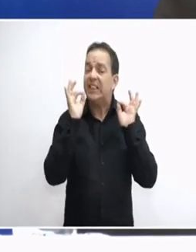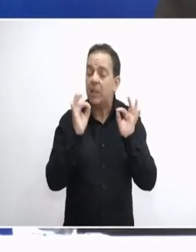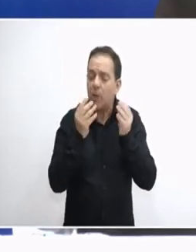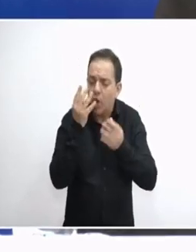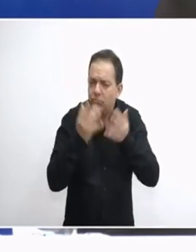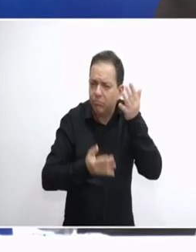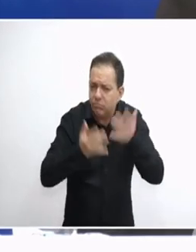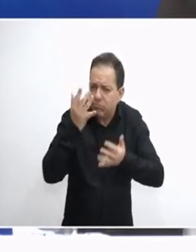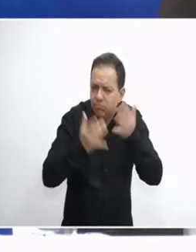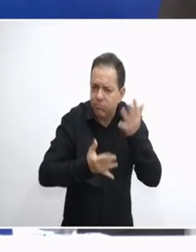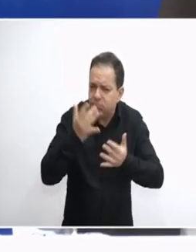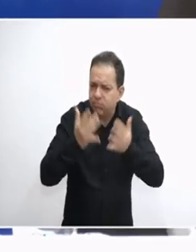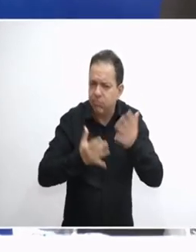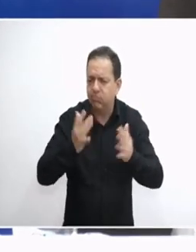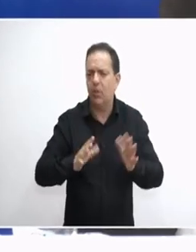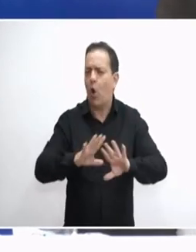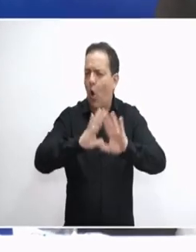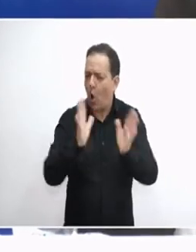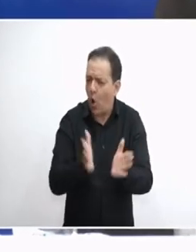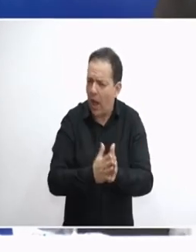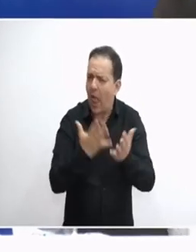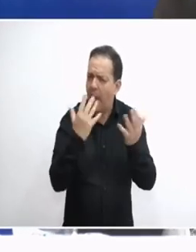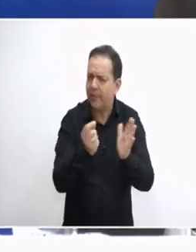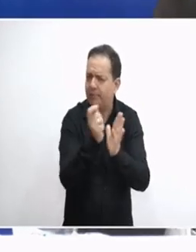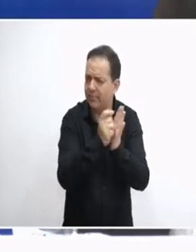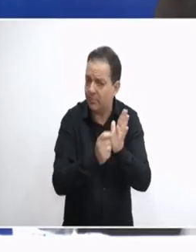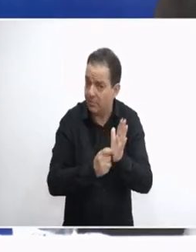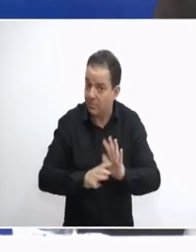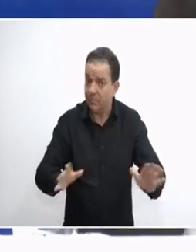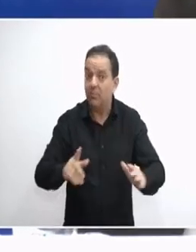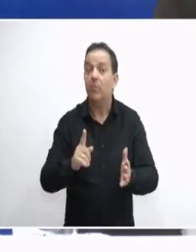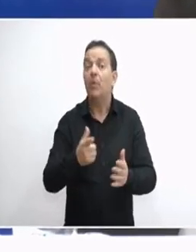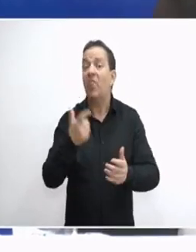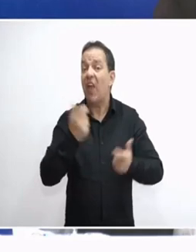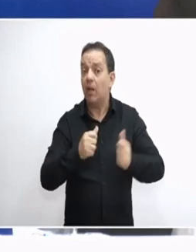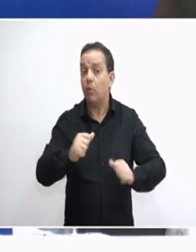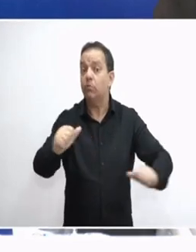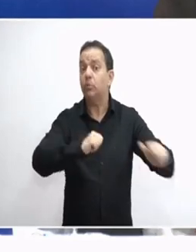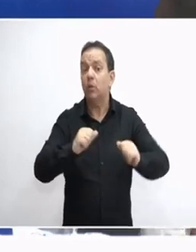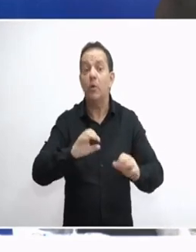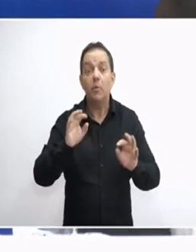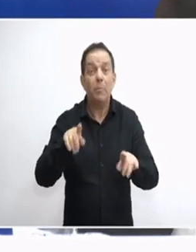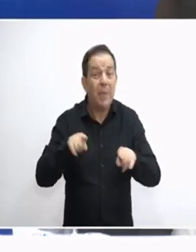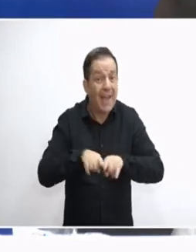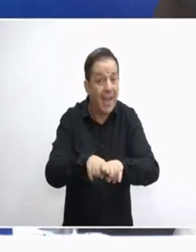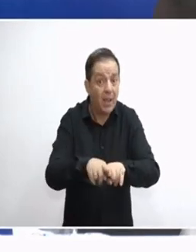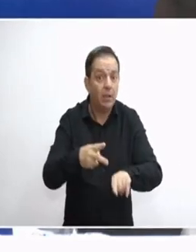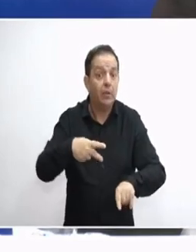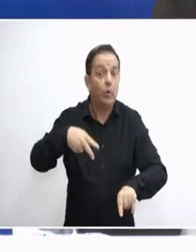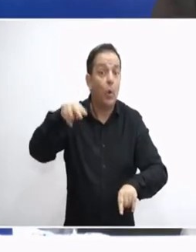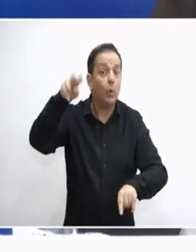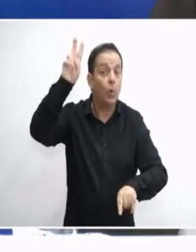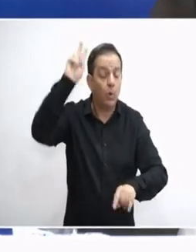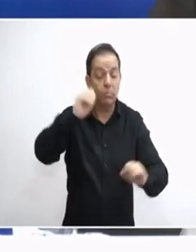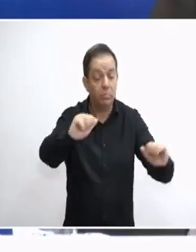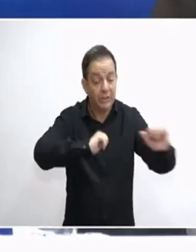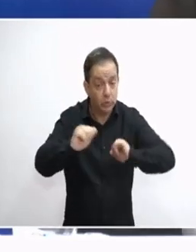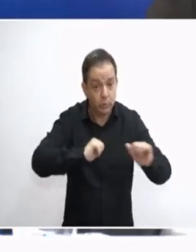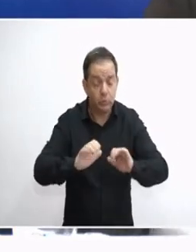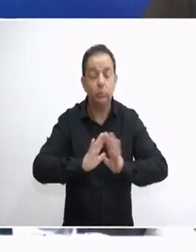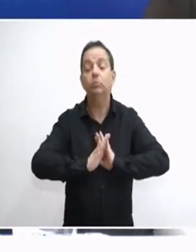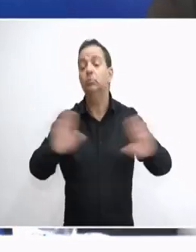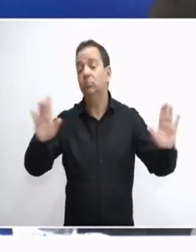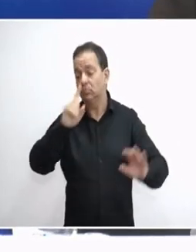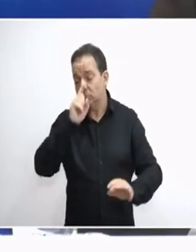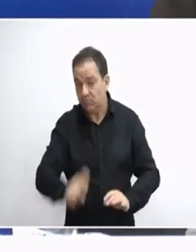συγκεκριμένα λογιστικά βιβλία της συμβαίνει. Άρα τα δάνεια αυτά πρέπει να επιστραφούν. Είναι έντοκα, όπως λέει ο παγκόσμιος νόμος, και περιμένουν κάποιον να τα πάρει.